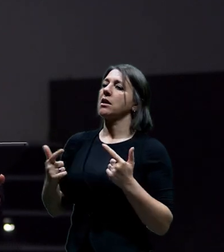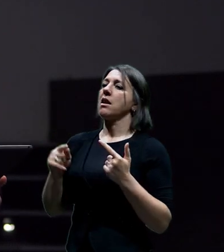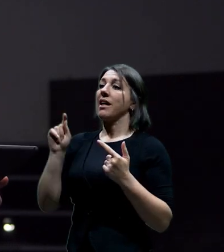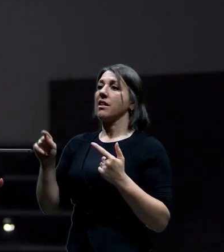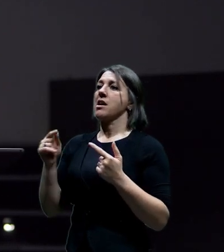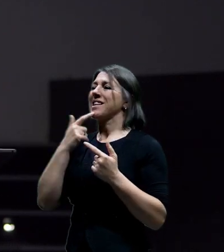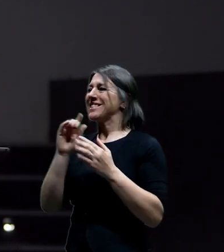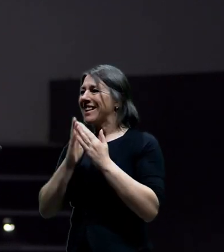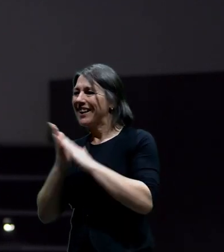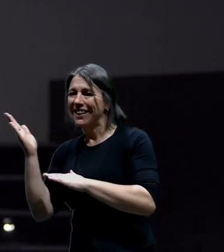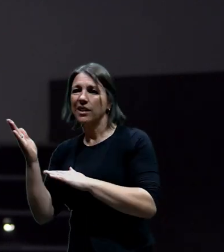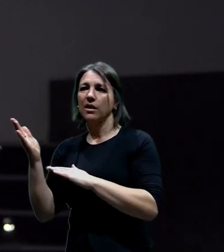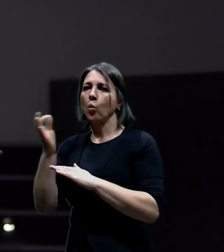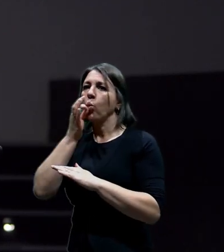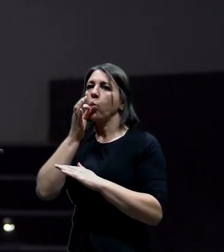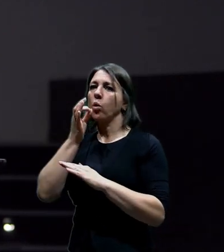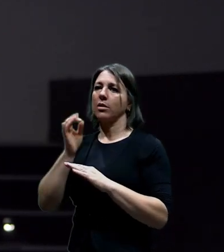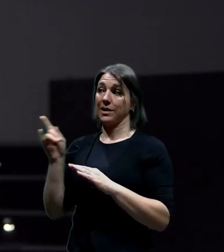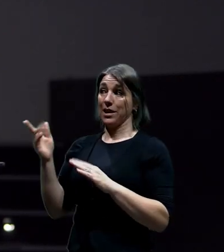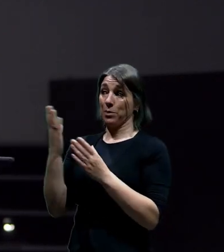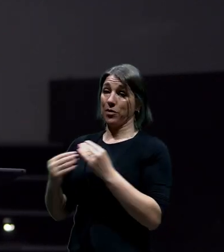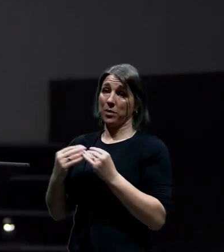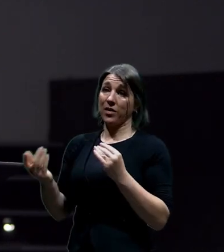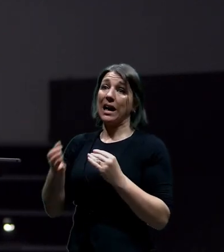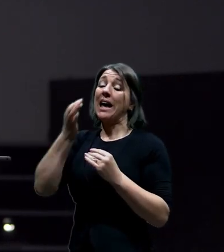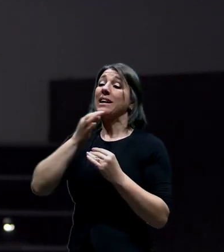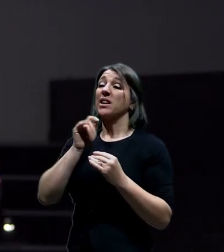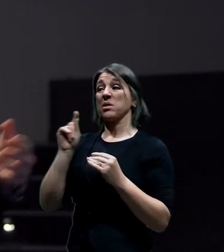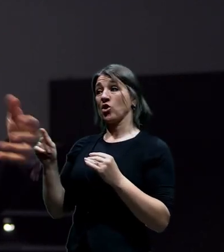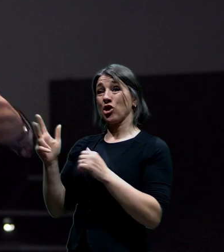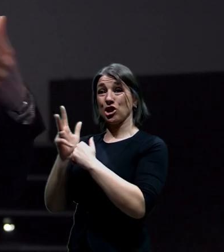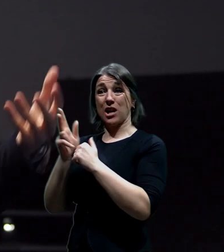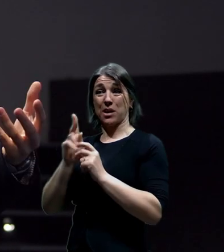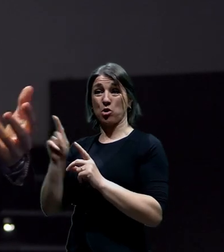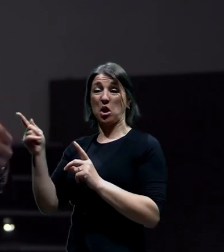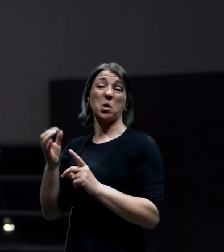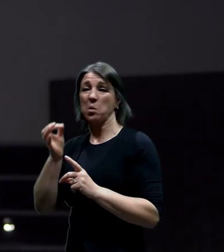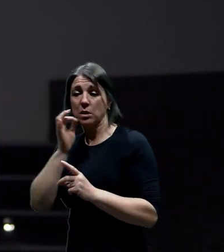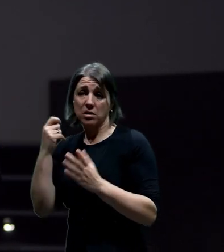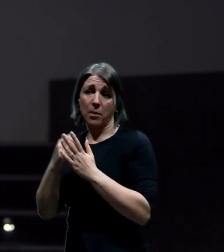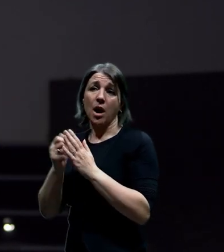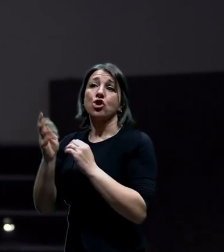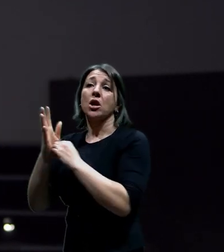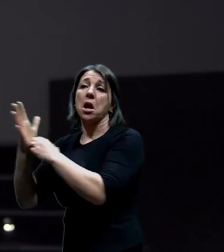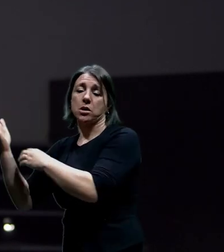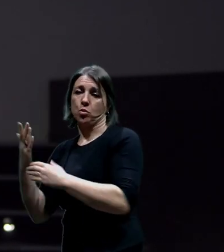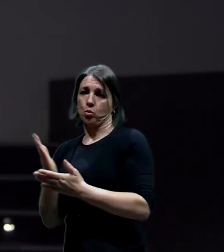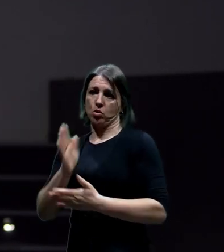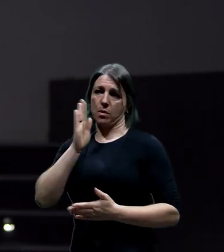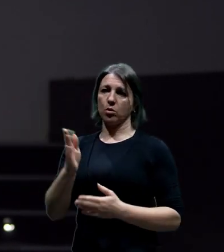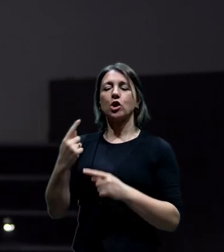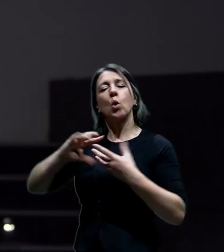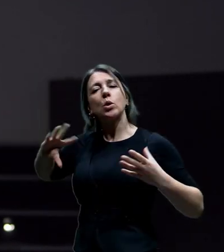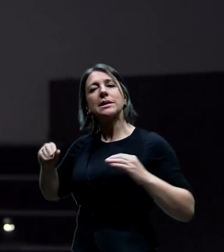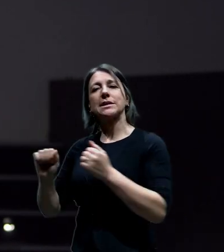trasu. Vy jste to krásně zmínil, že pokud to nebude tato varianta, už to nebude žádná, jenom jestli byste mohl nějak shrnout, protože ta problematika může být pro diváky